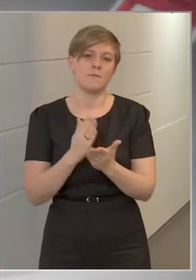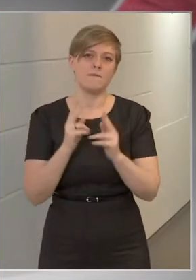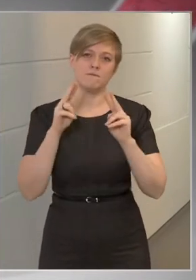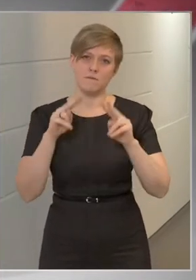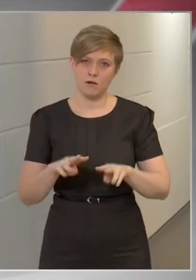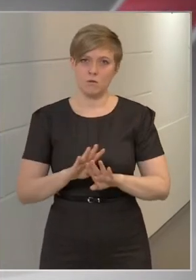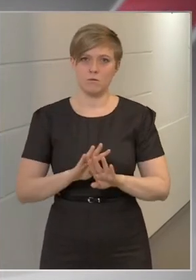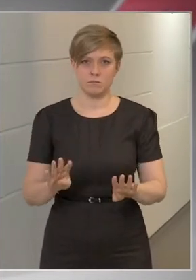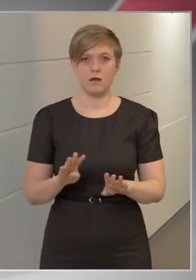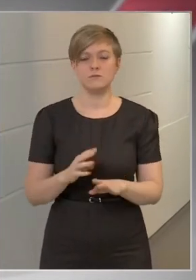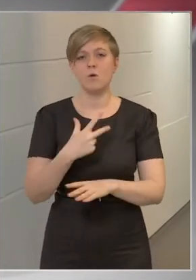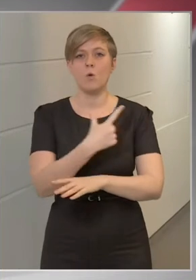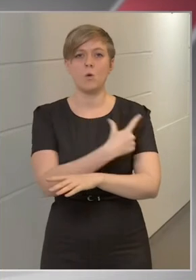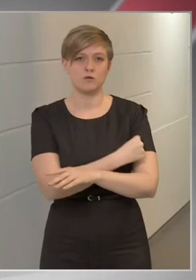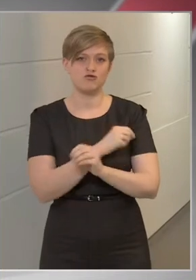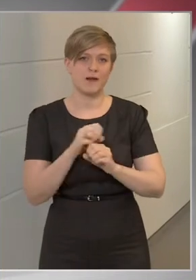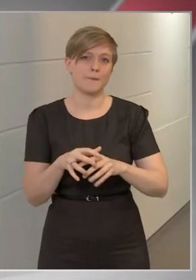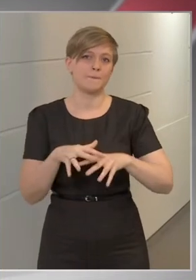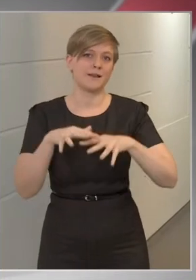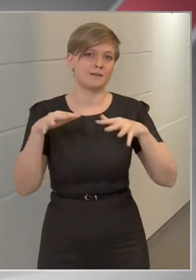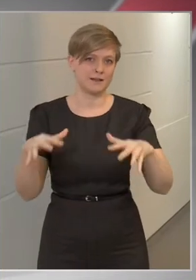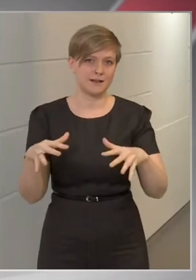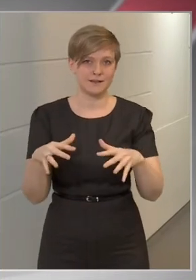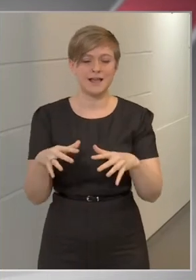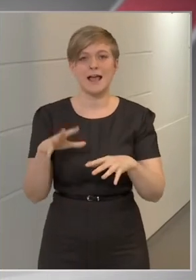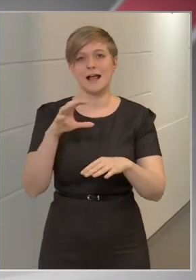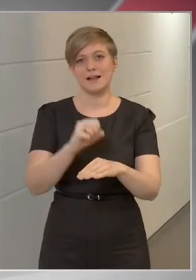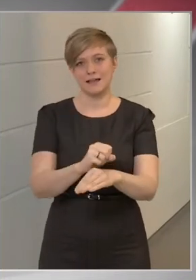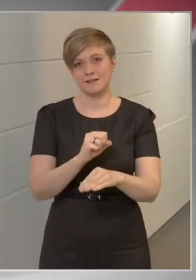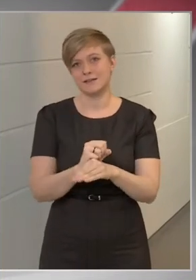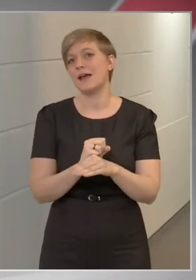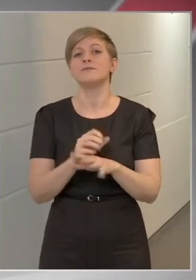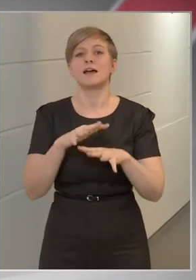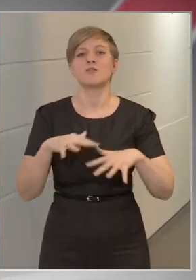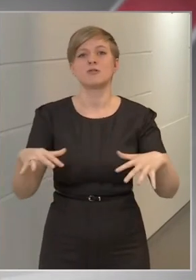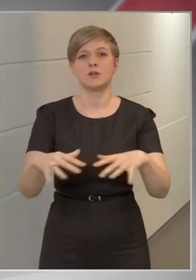az oltottság mértéke elérte a társadalmi immunitást.